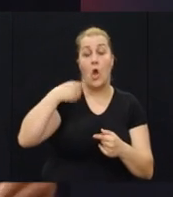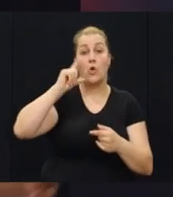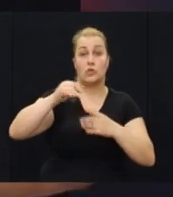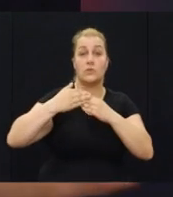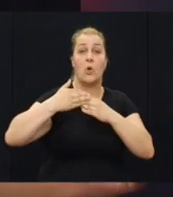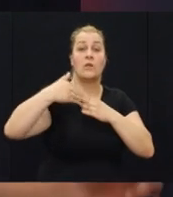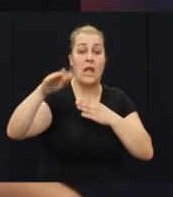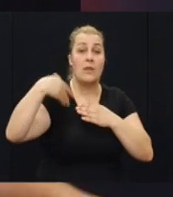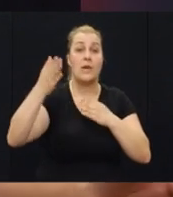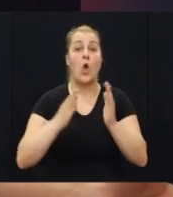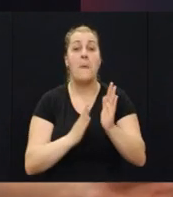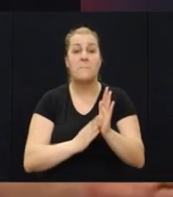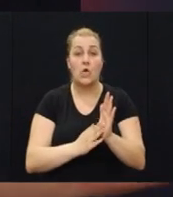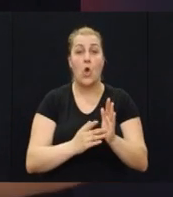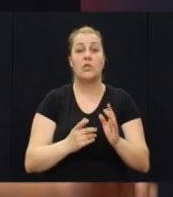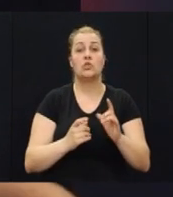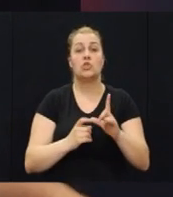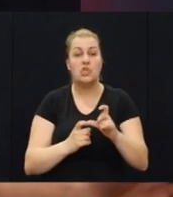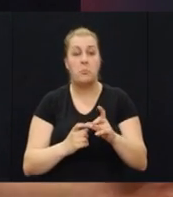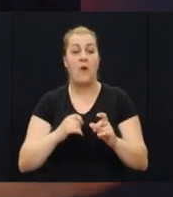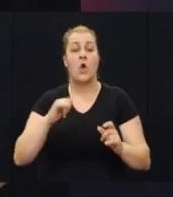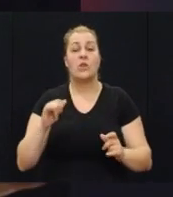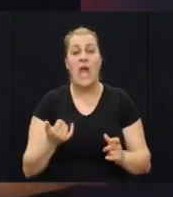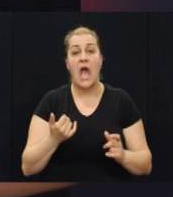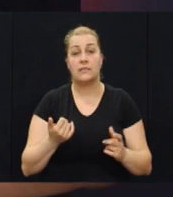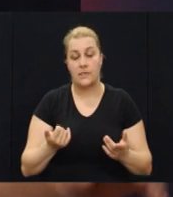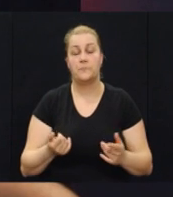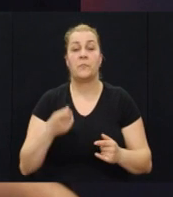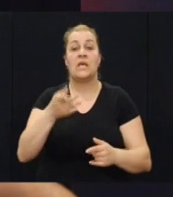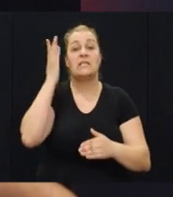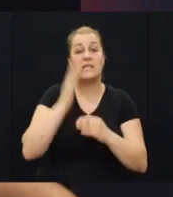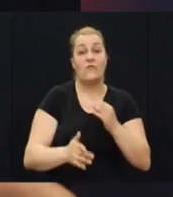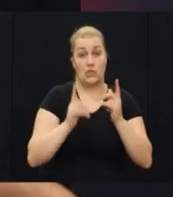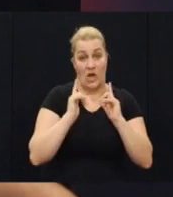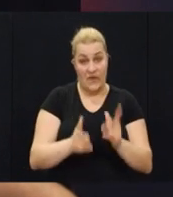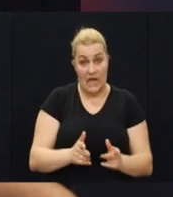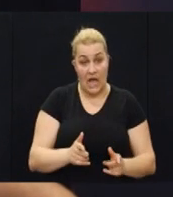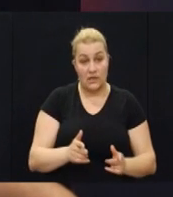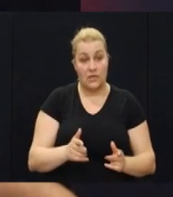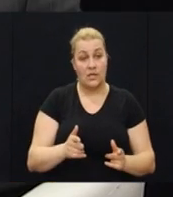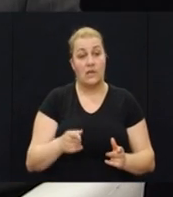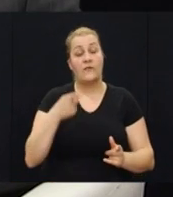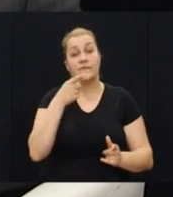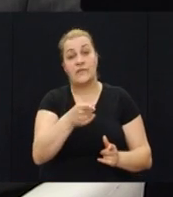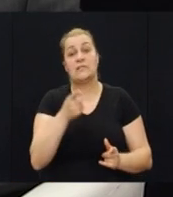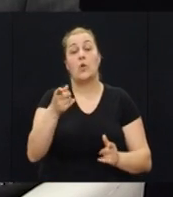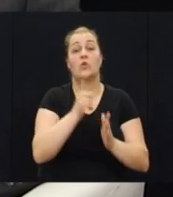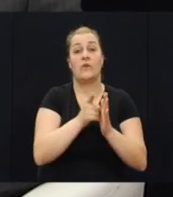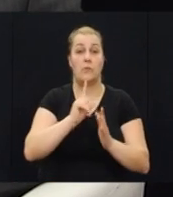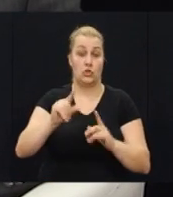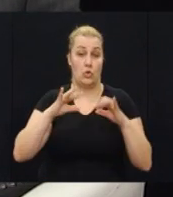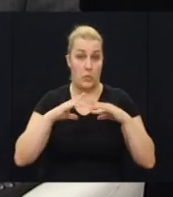znači prema Mrkonj Šipovo jajce i sve to i završava rat jasno vi ste se tad